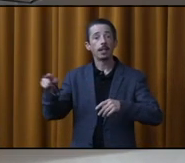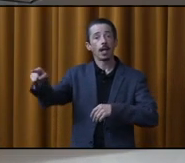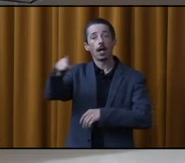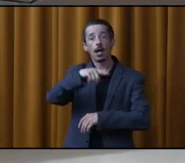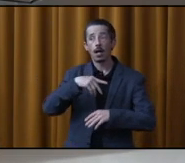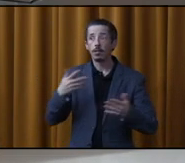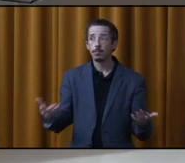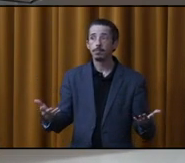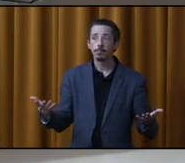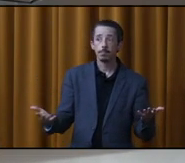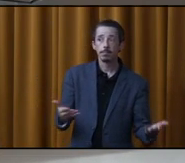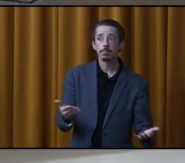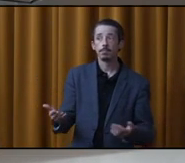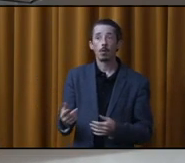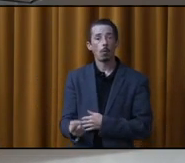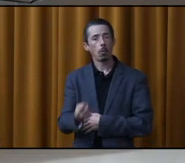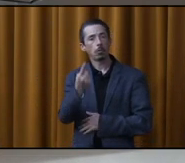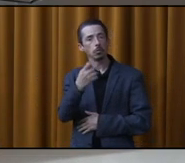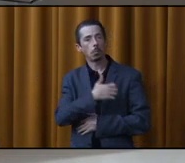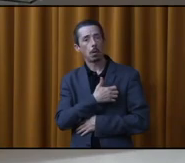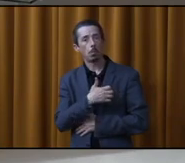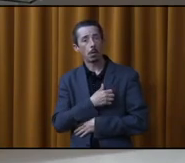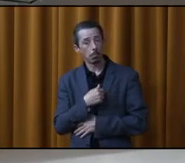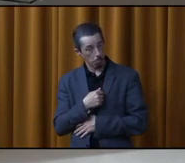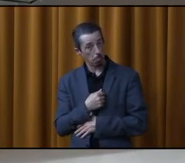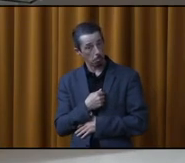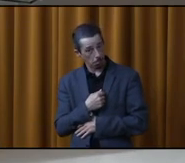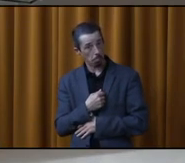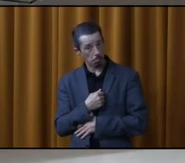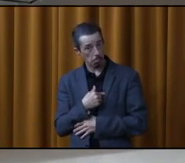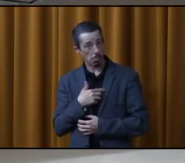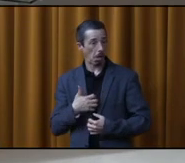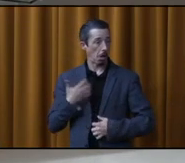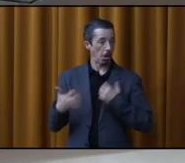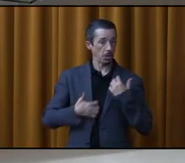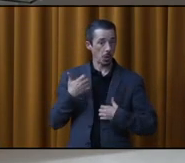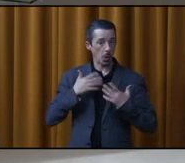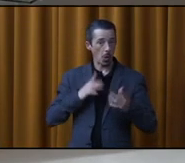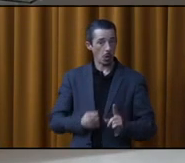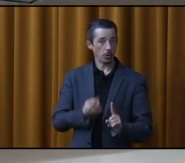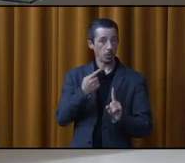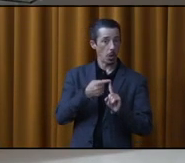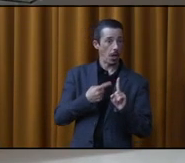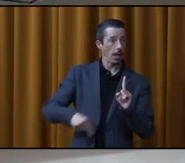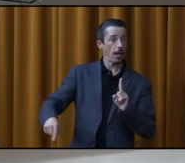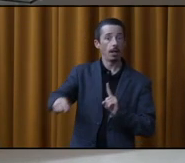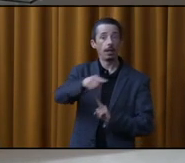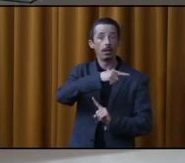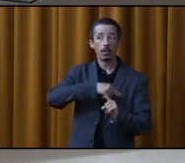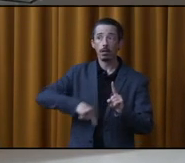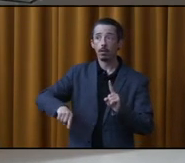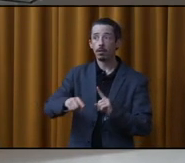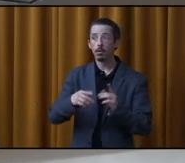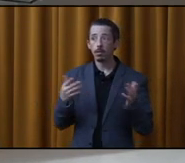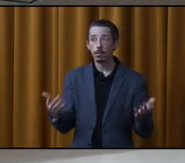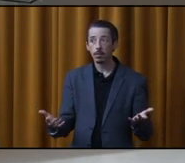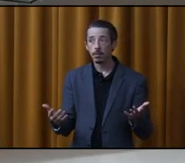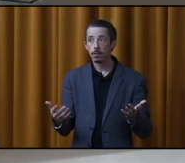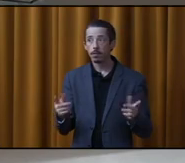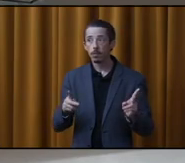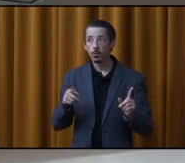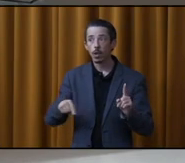dit « Oh, bien, vous êtes le seul. Moi, je suis le grincheux de la place, là. » Mais les citoyens qui sont autour de